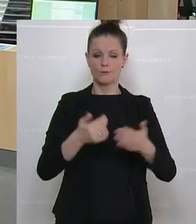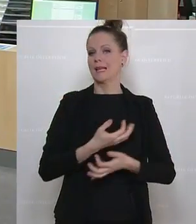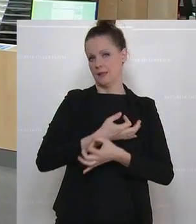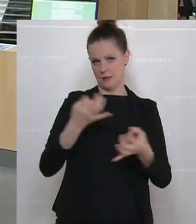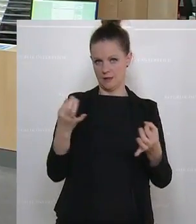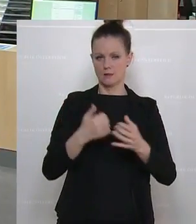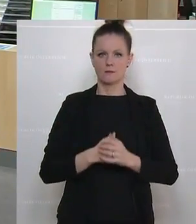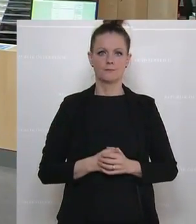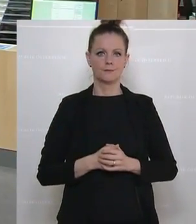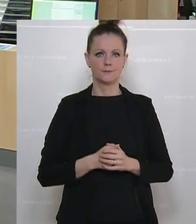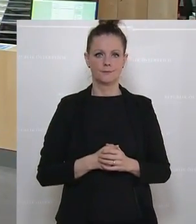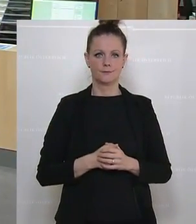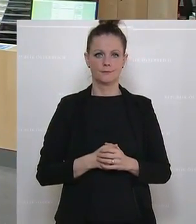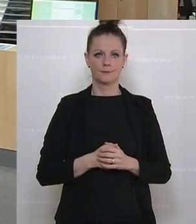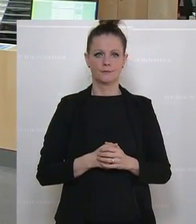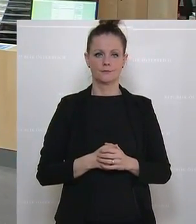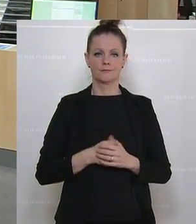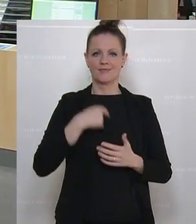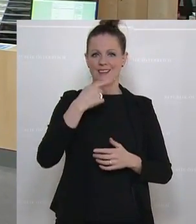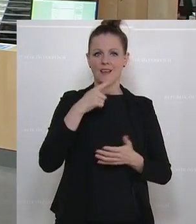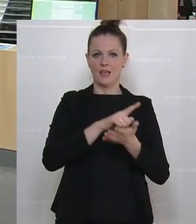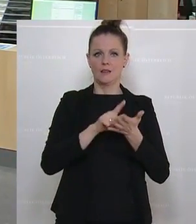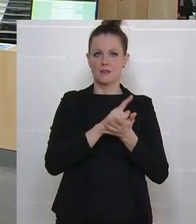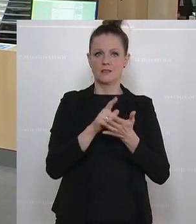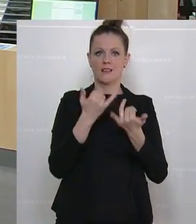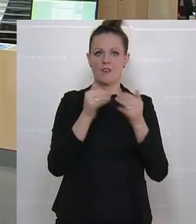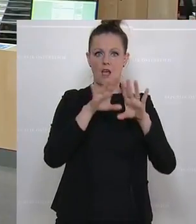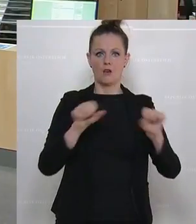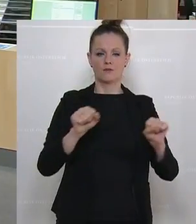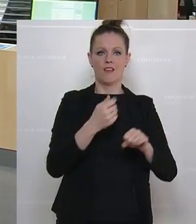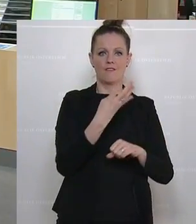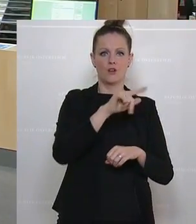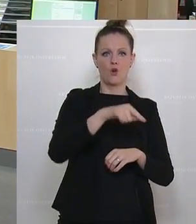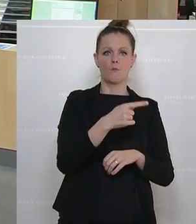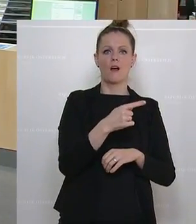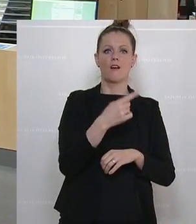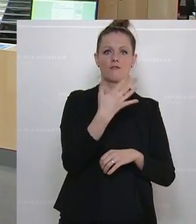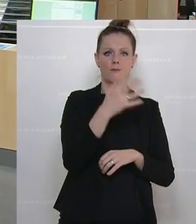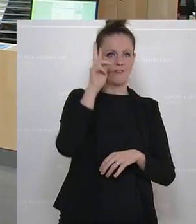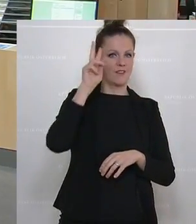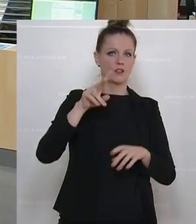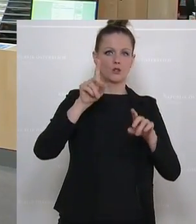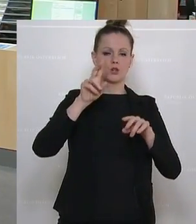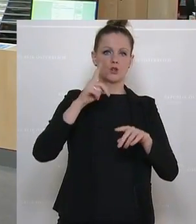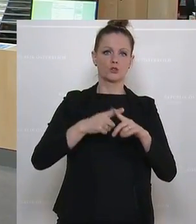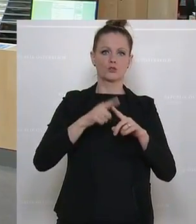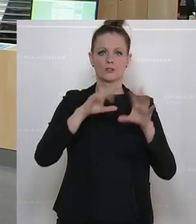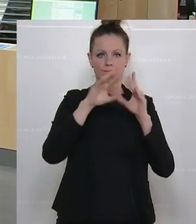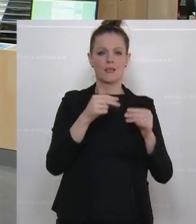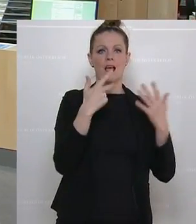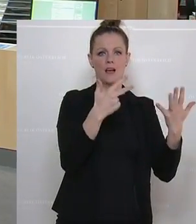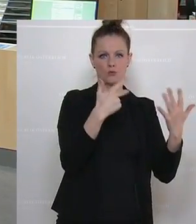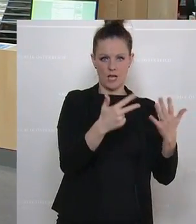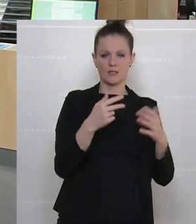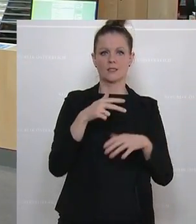Klima und Umweltsprecher bzw. Sprecherinnen ihrer Parteien. Als erste wird Julia